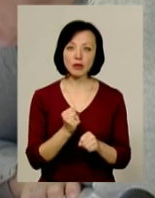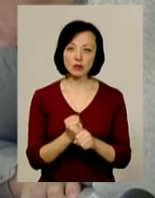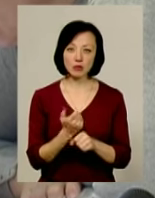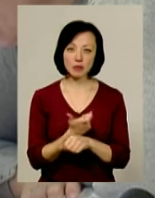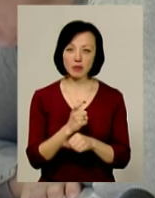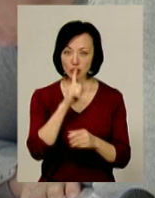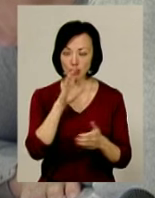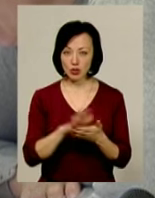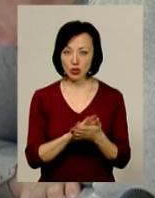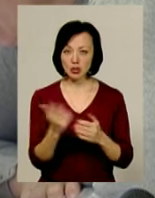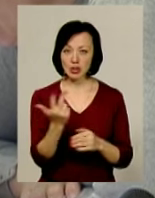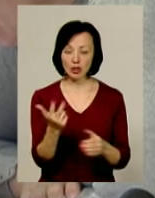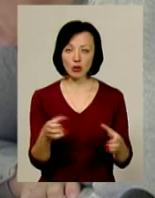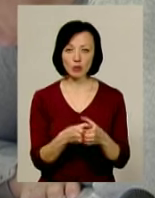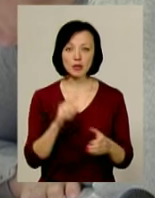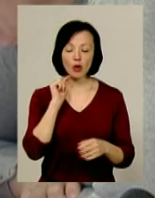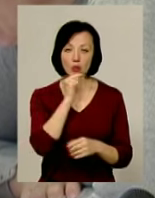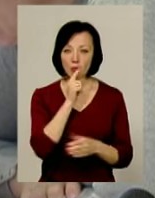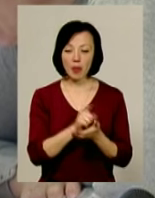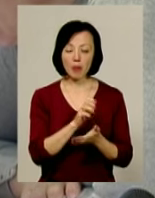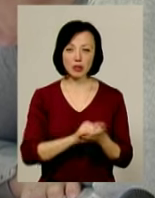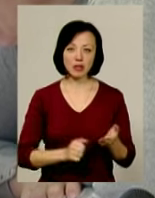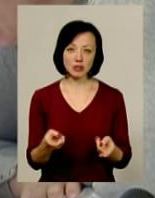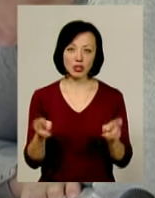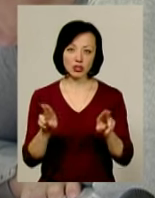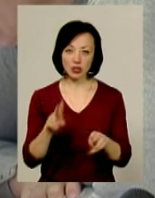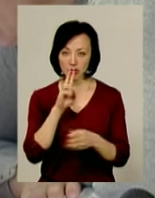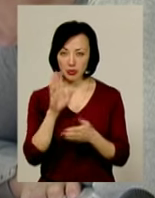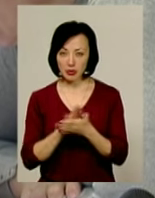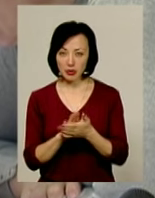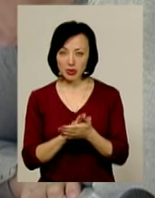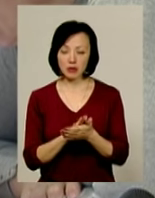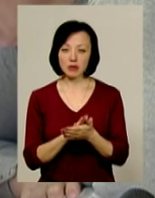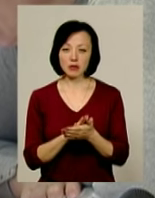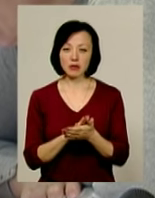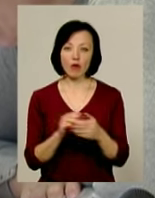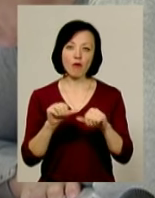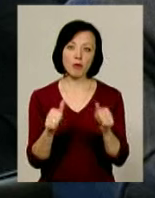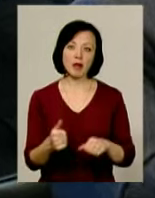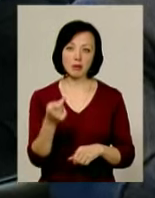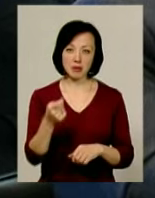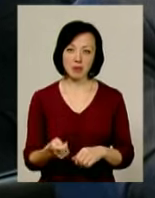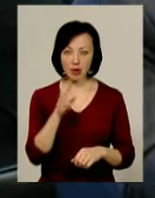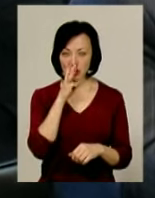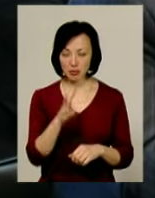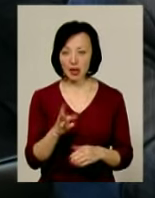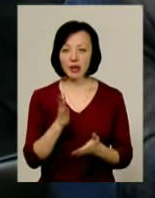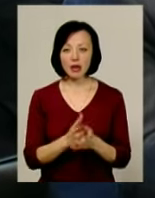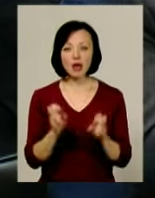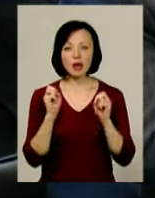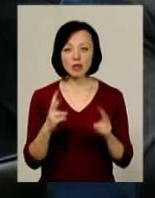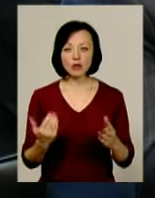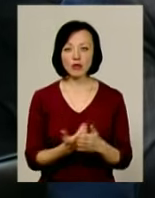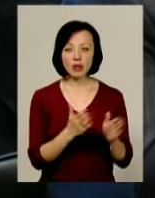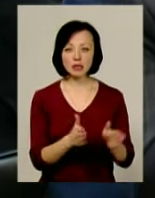переважно в тіні, це третя група, зекономлять на податках, залишаючись в тіні і оформуючи співробінки на мінімальну зарплату. Проте є ризик, що